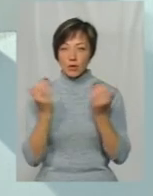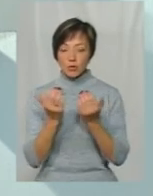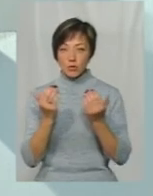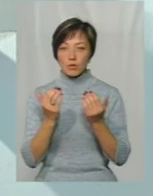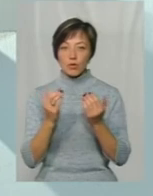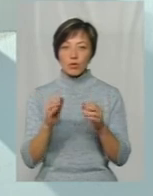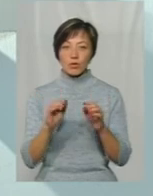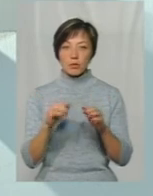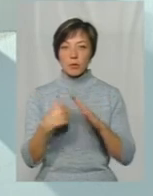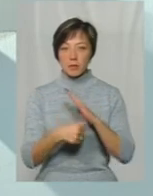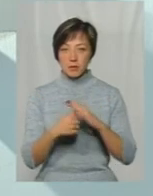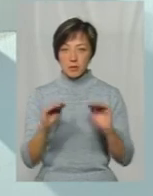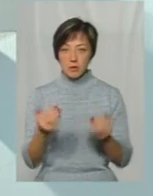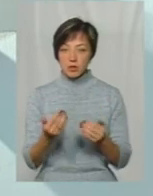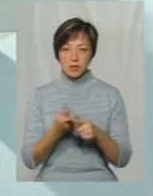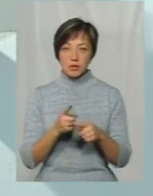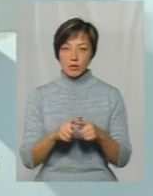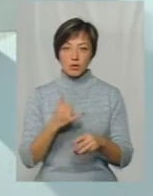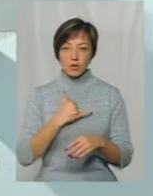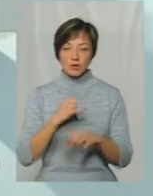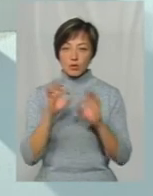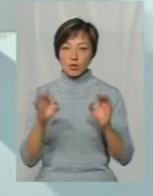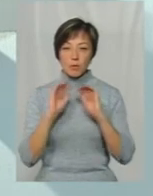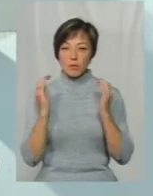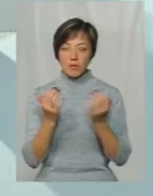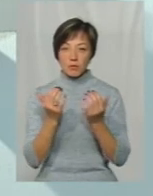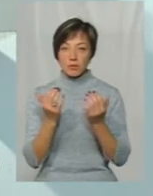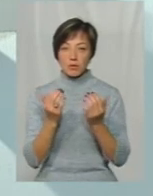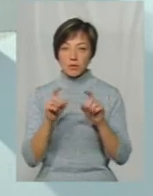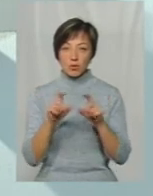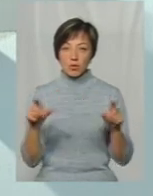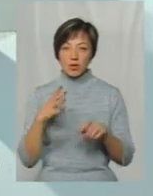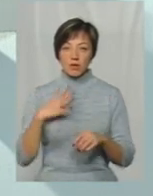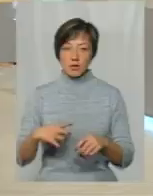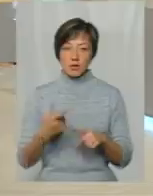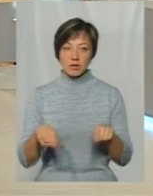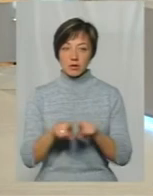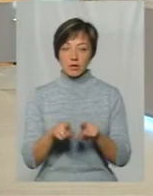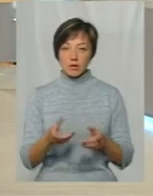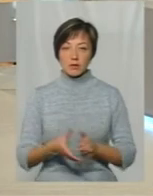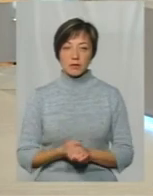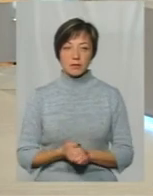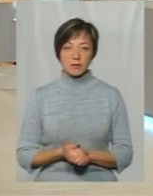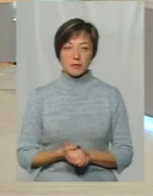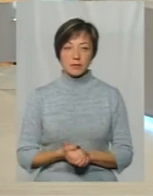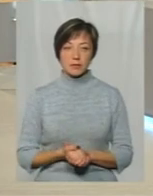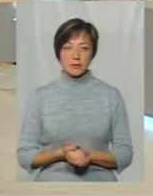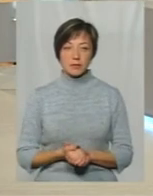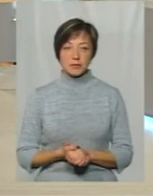зміншити безпритульних, так? То в нас жоден притулок не витримає з цього навантаження